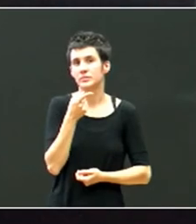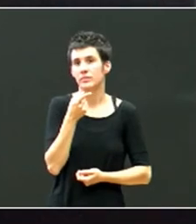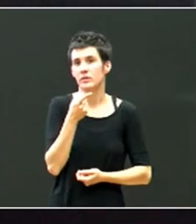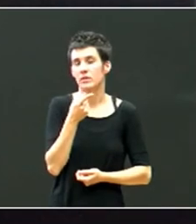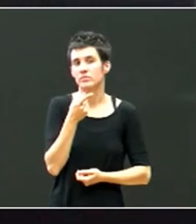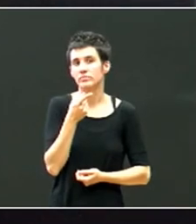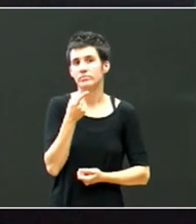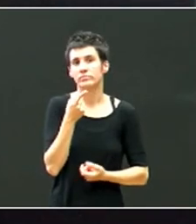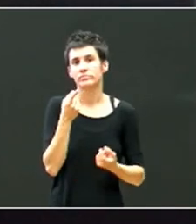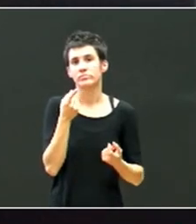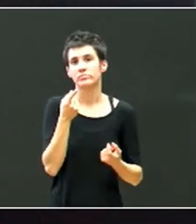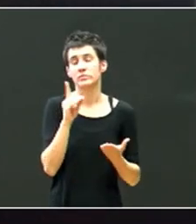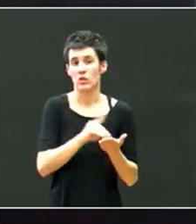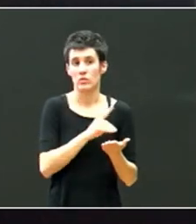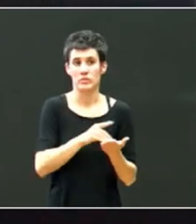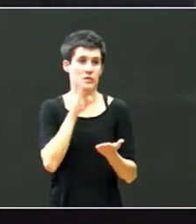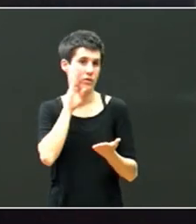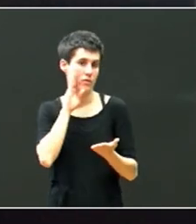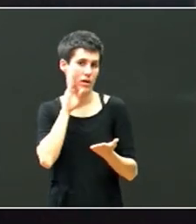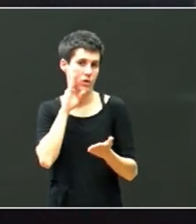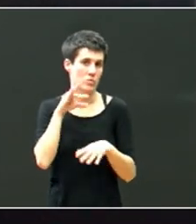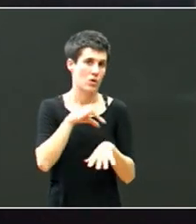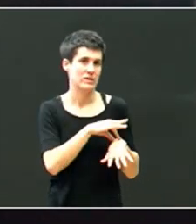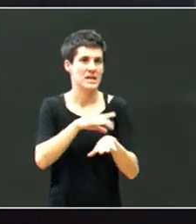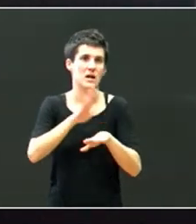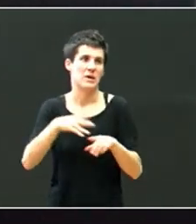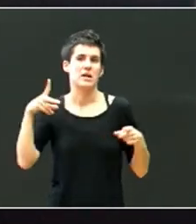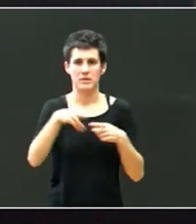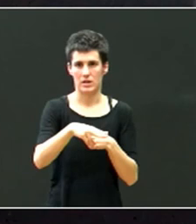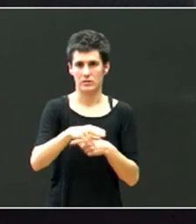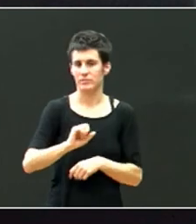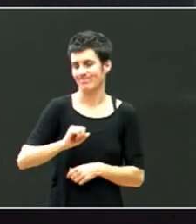saiesteko, horienta bide batzuk, azteko tolerancia zero,